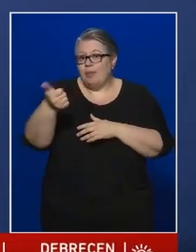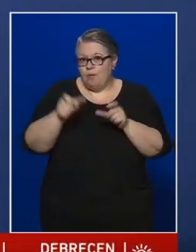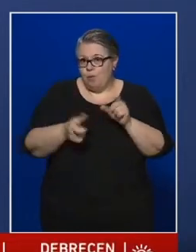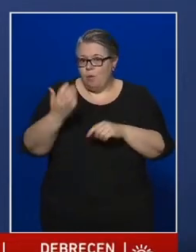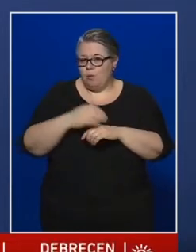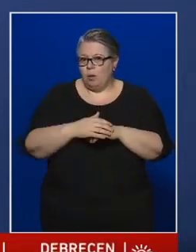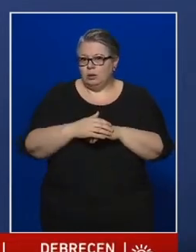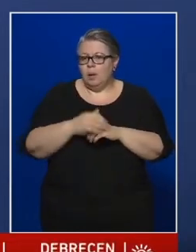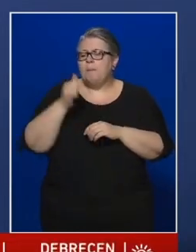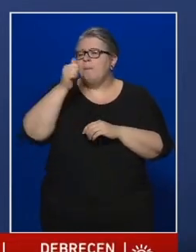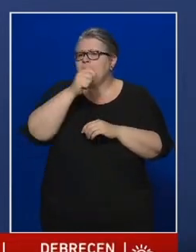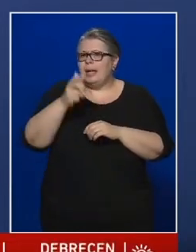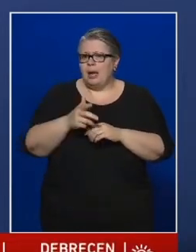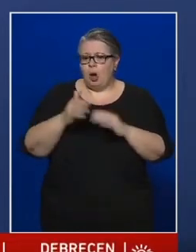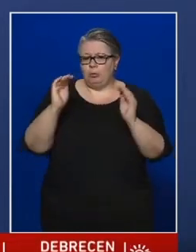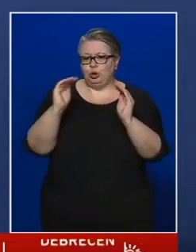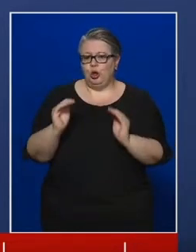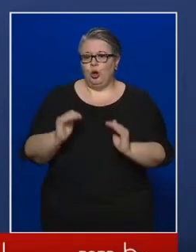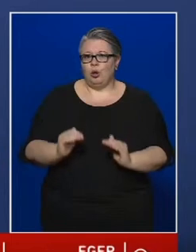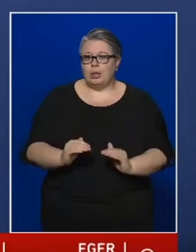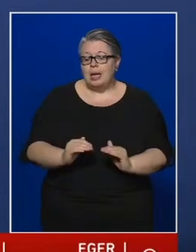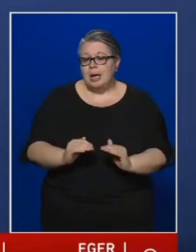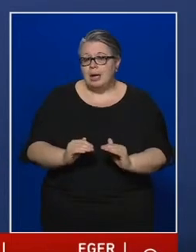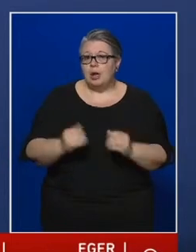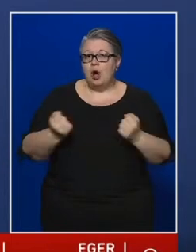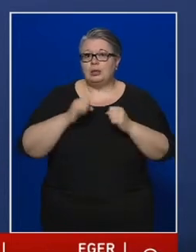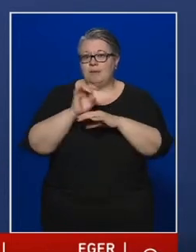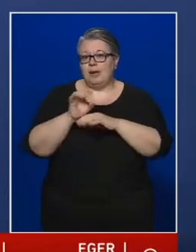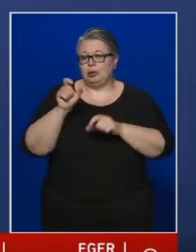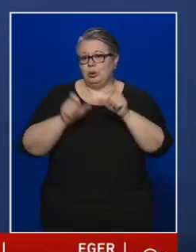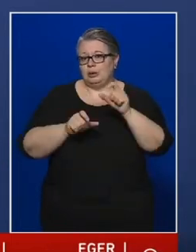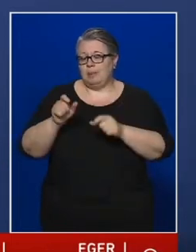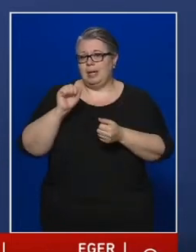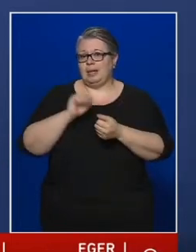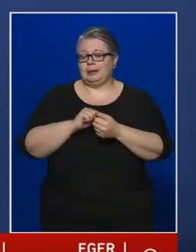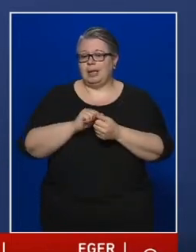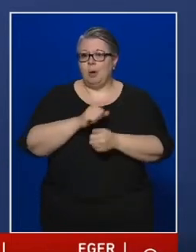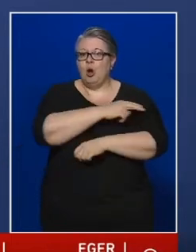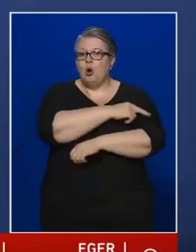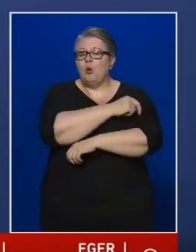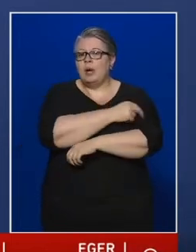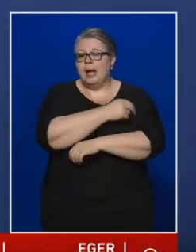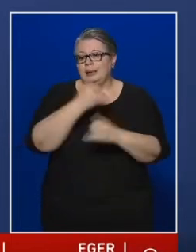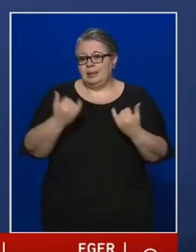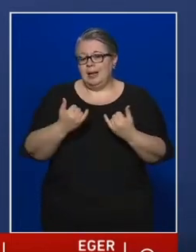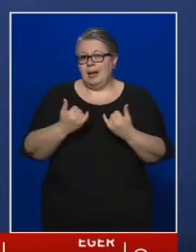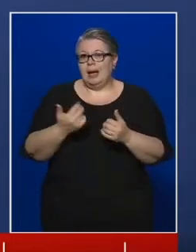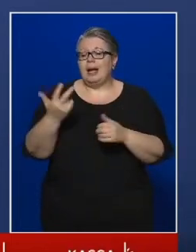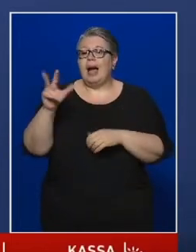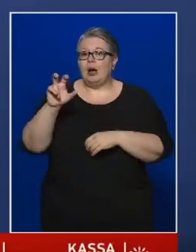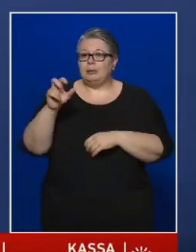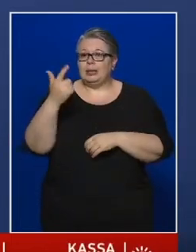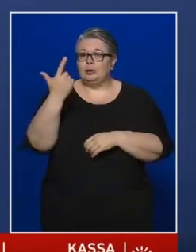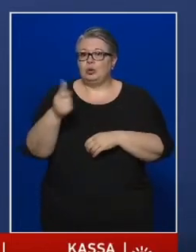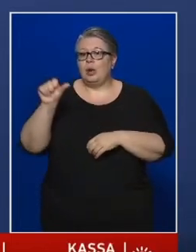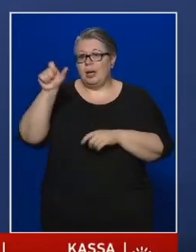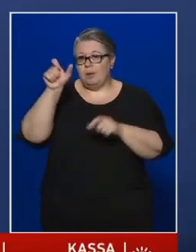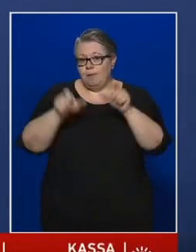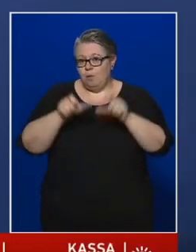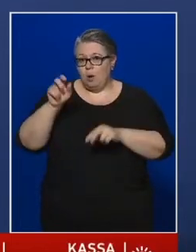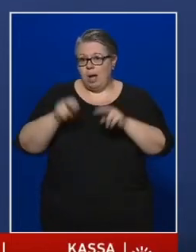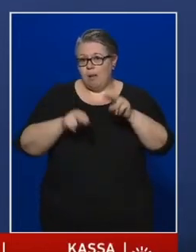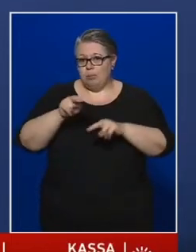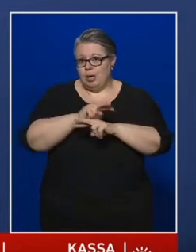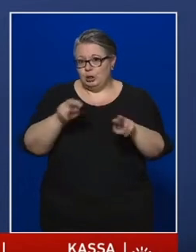volt, tehát napról napra csökken az aktív fertőzöttek száma. Kórházban jelenleg 321 főt